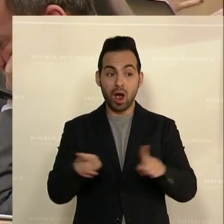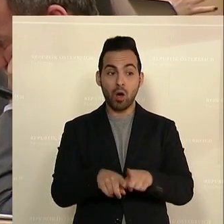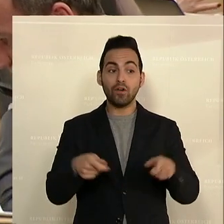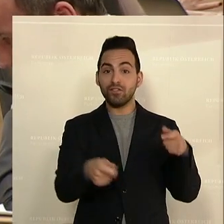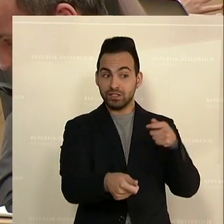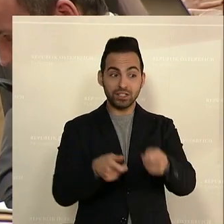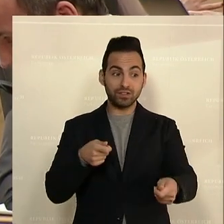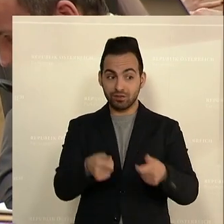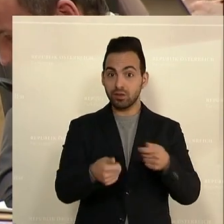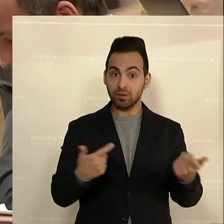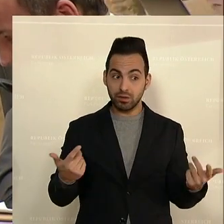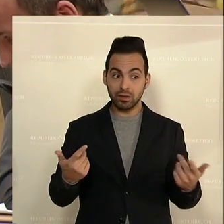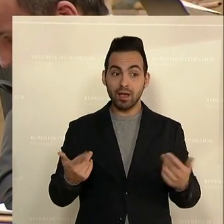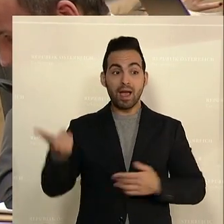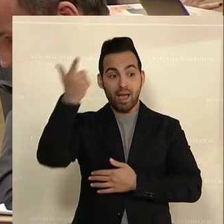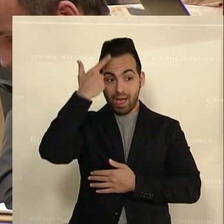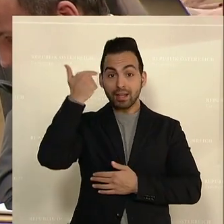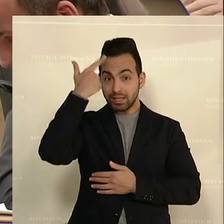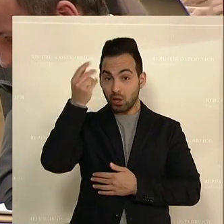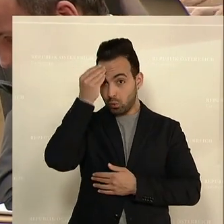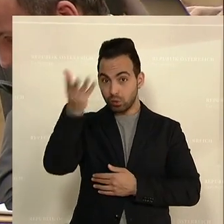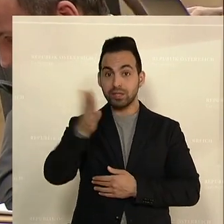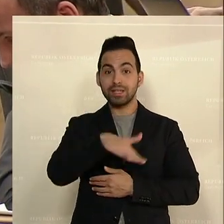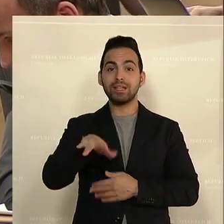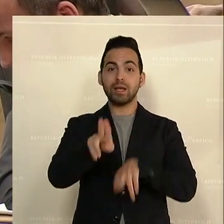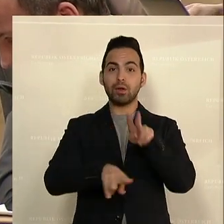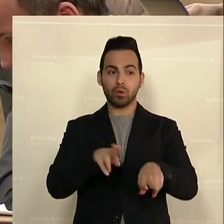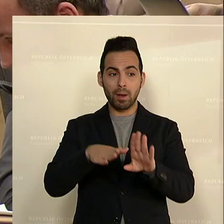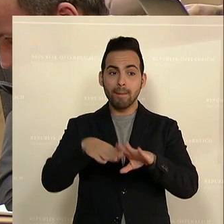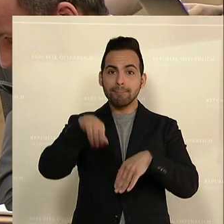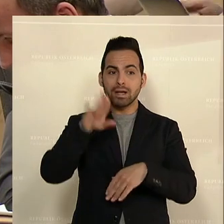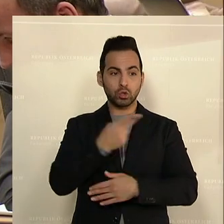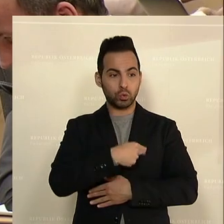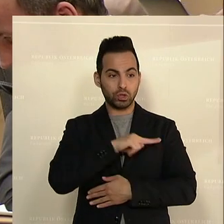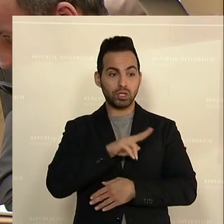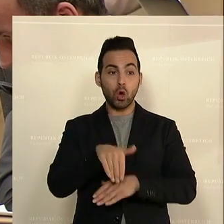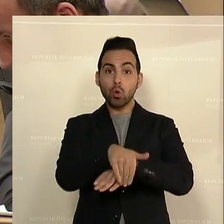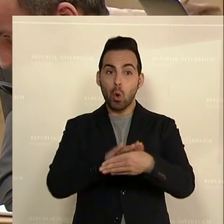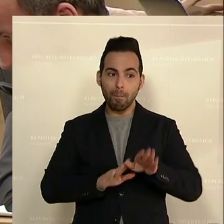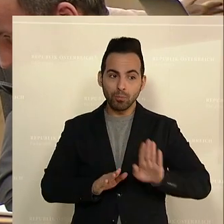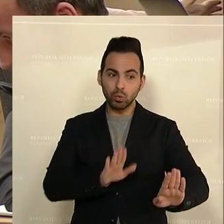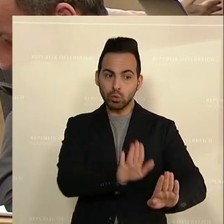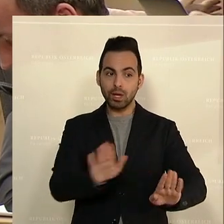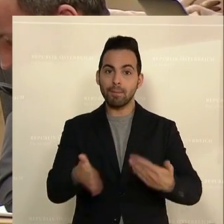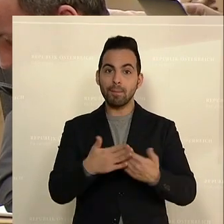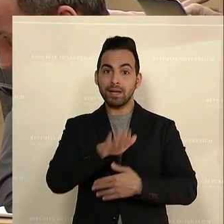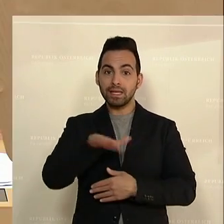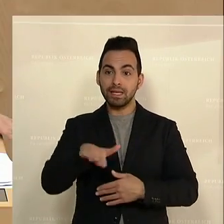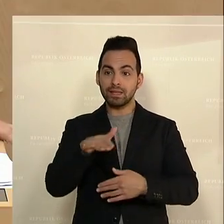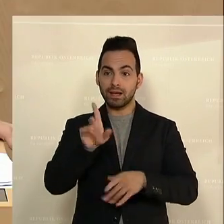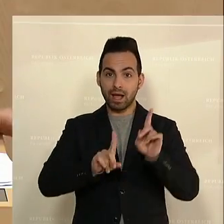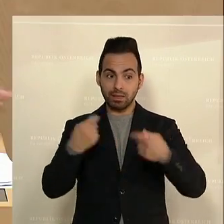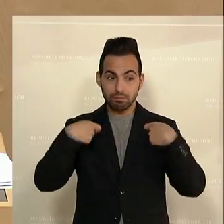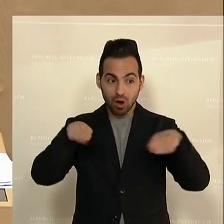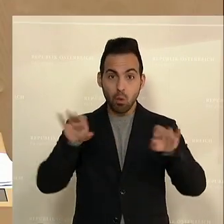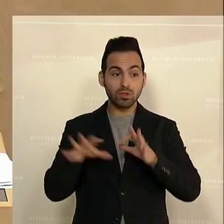Teil fließt in die Kommunalsteuer zur Erinnerung. Die Kinderbetreuung fällt größtenteils in die Zuständigkeit der Kommunen, zum Beispiel der Kindergartenbau oder auch die